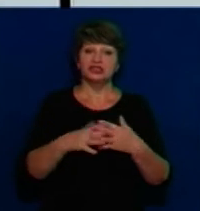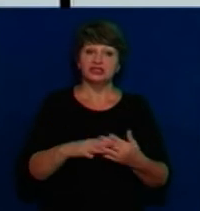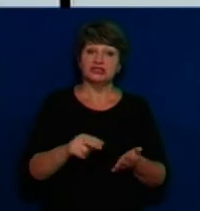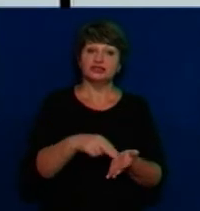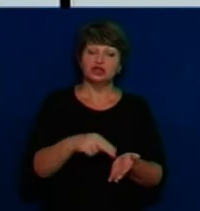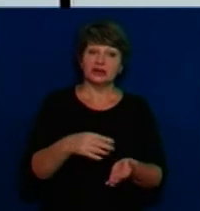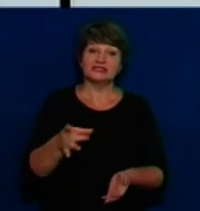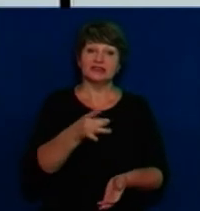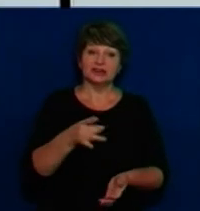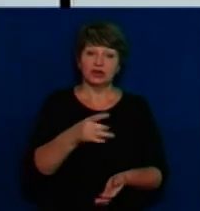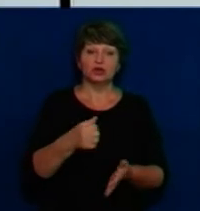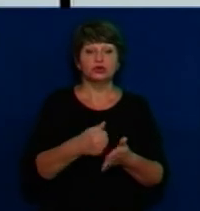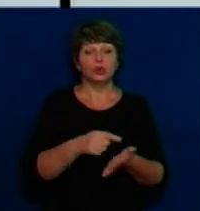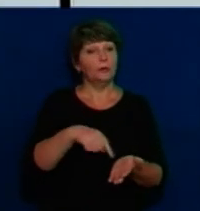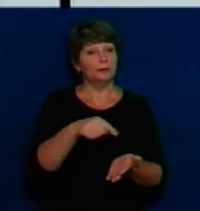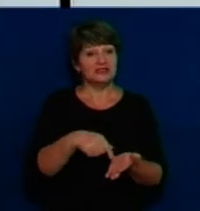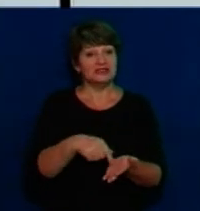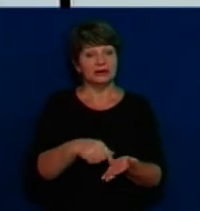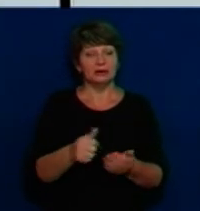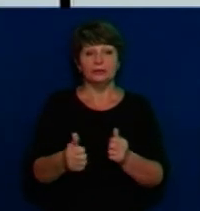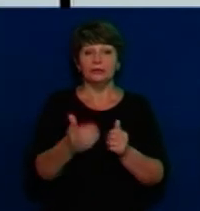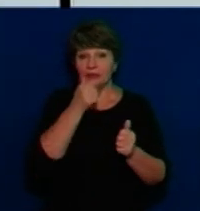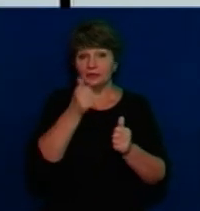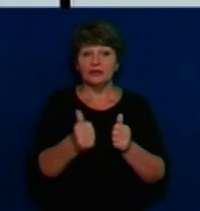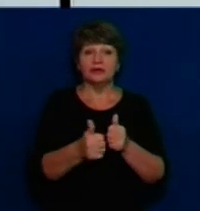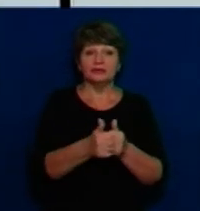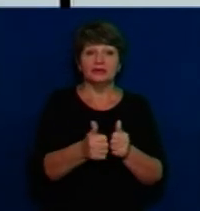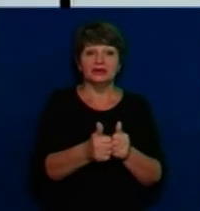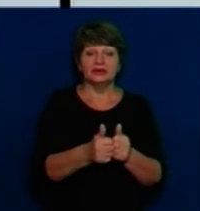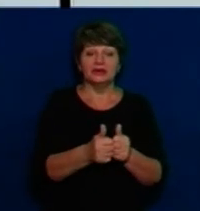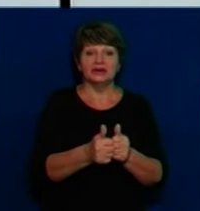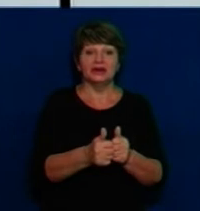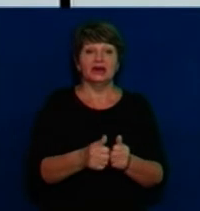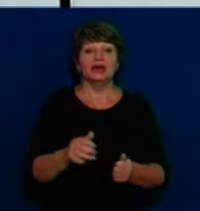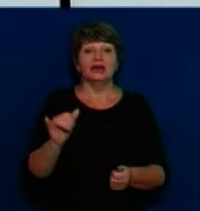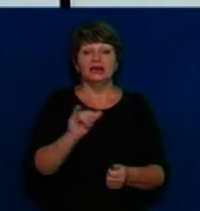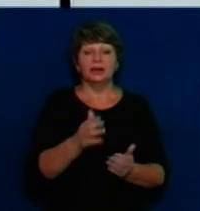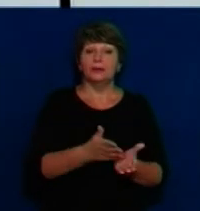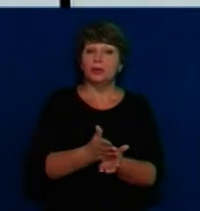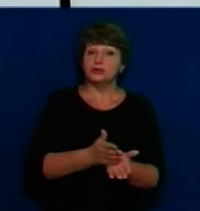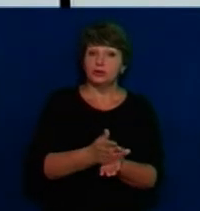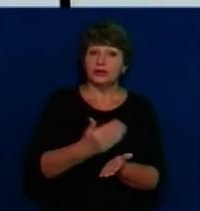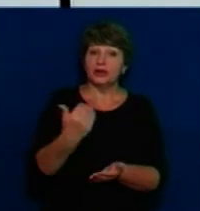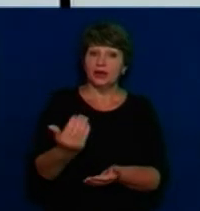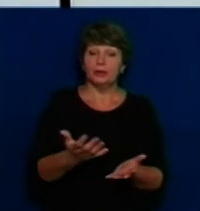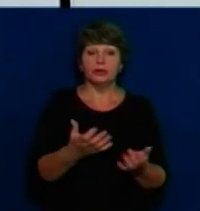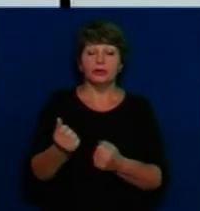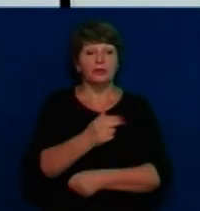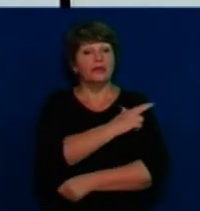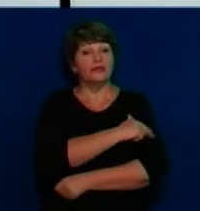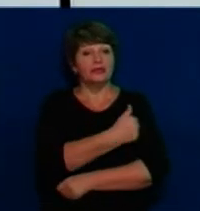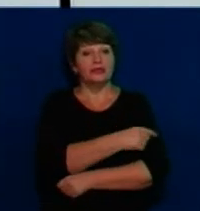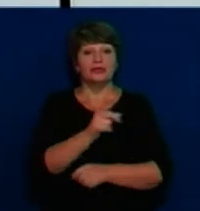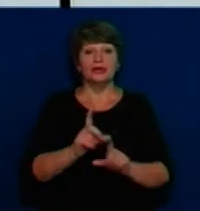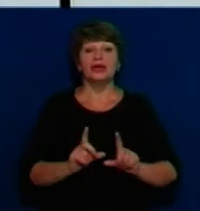Черкасський район, і до місця ближче, і вони коли нас розташовані ближче, і послуги вони получають, в лікарню вони їздять, це